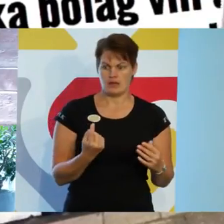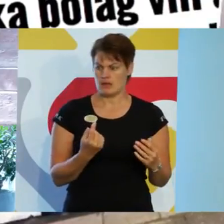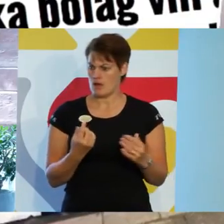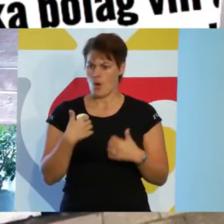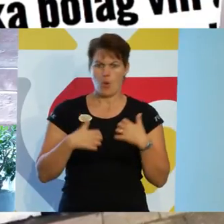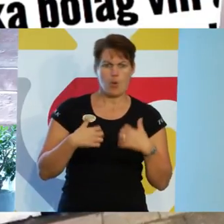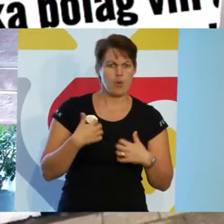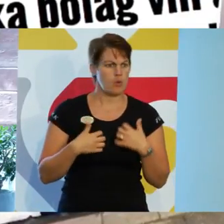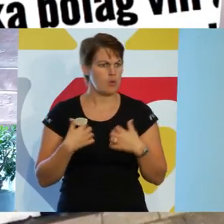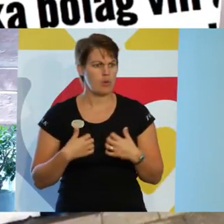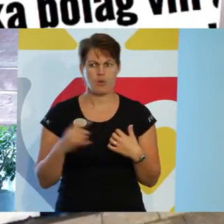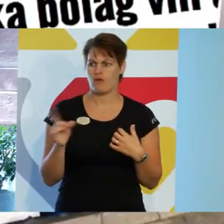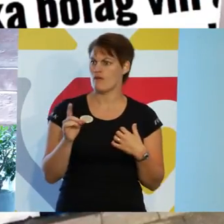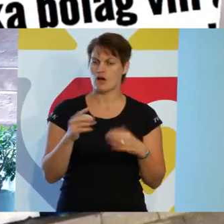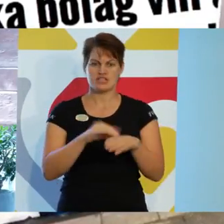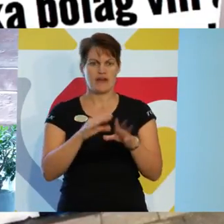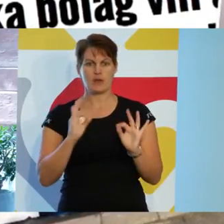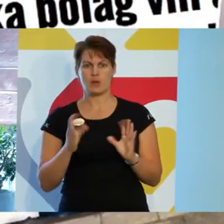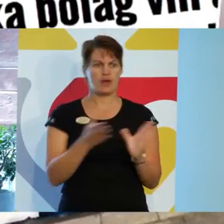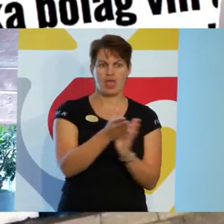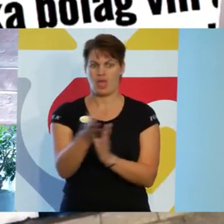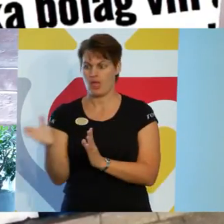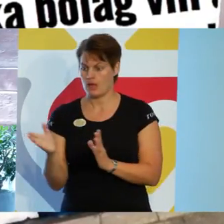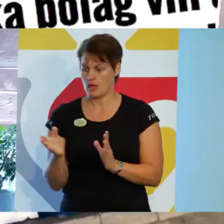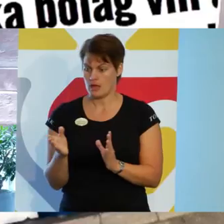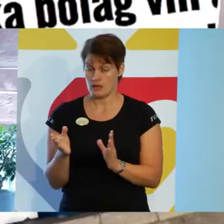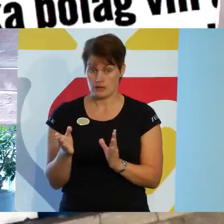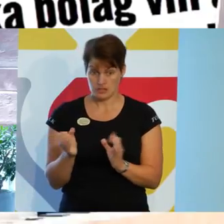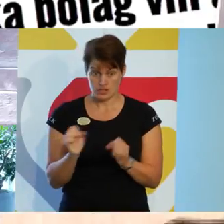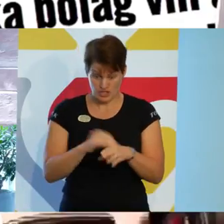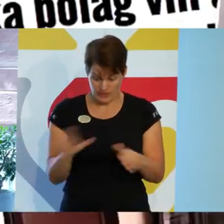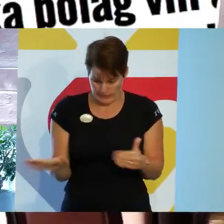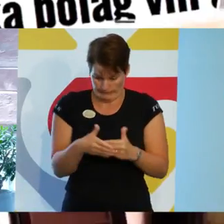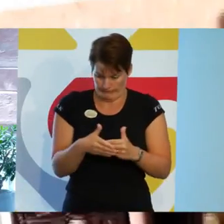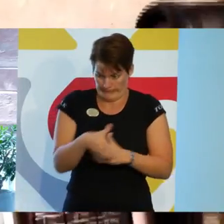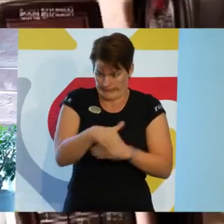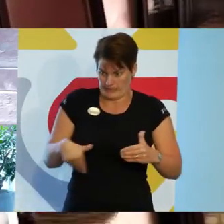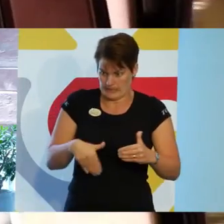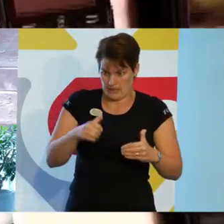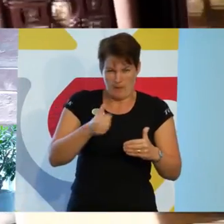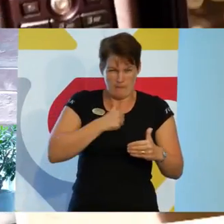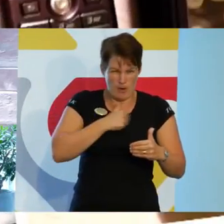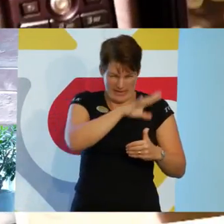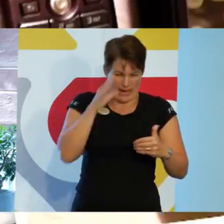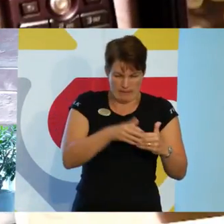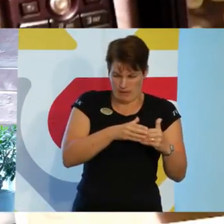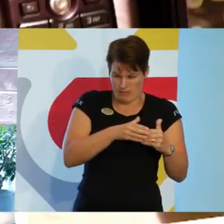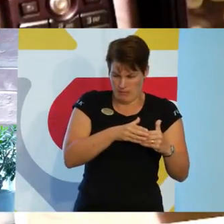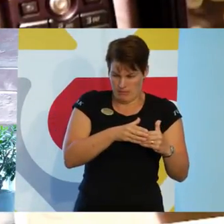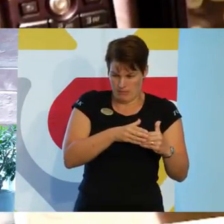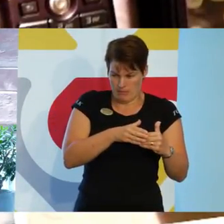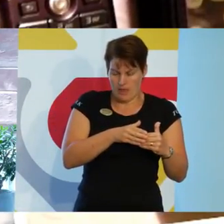Sverige skulle ta. Skulle Sverige sluta sig och hålla fast vid det gamla? Eller